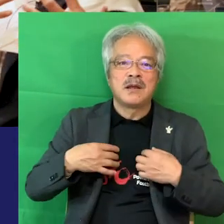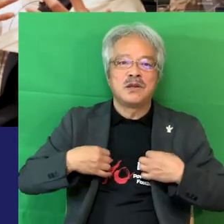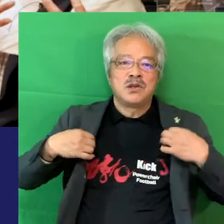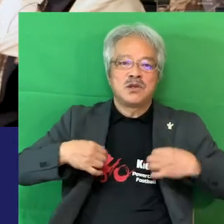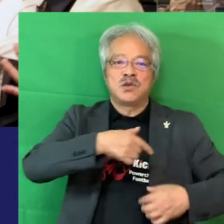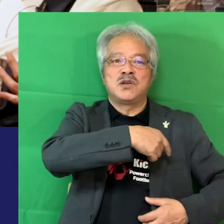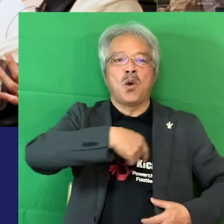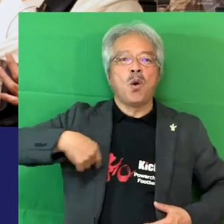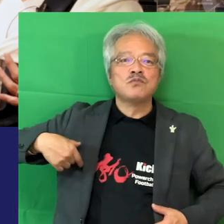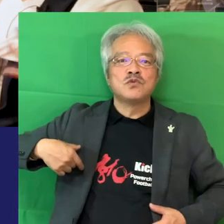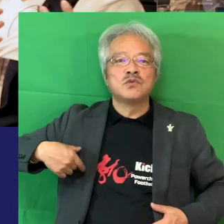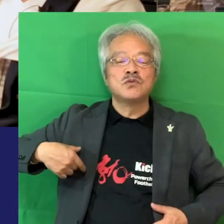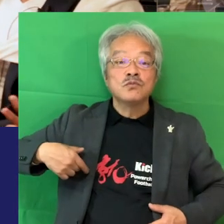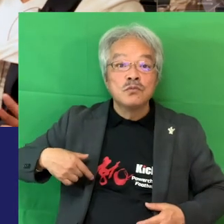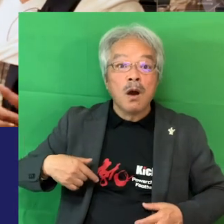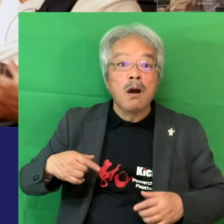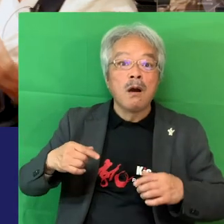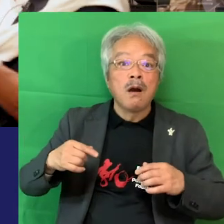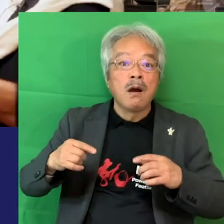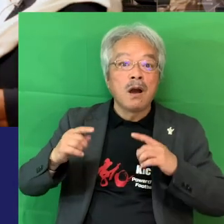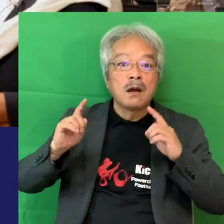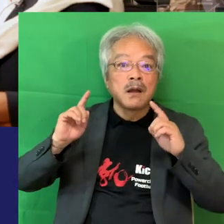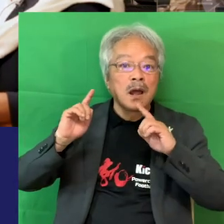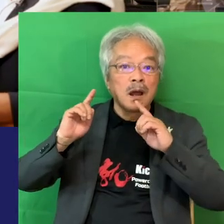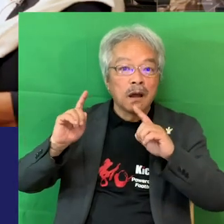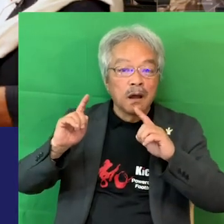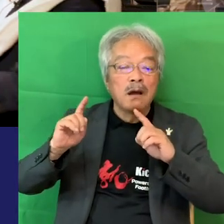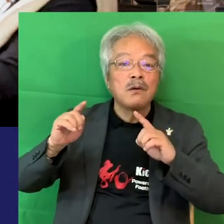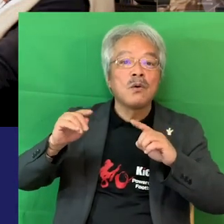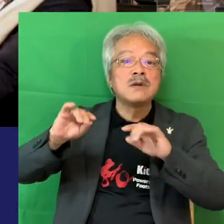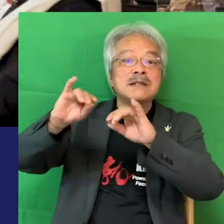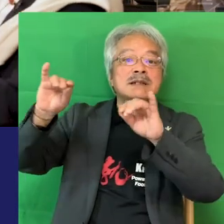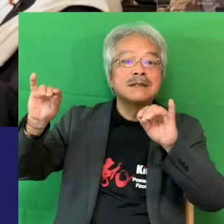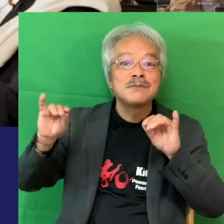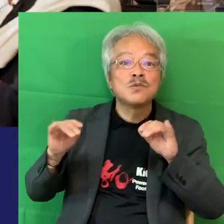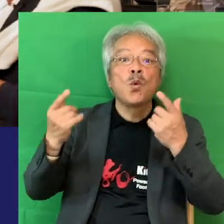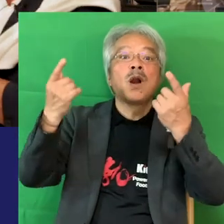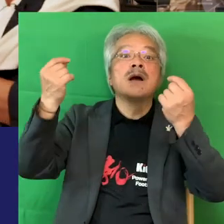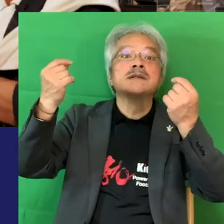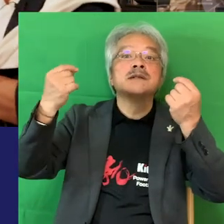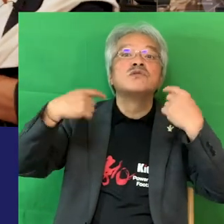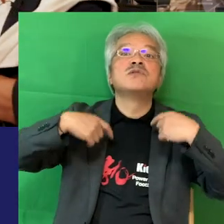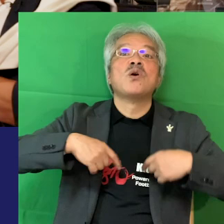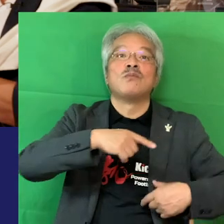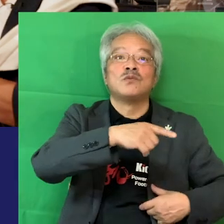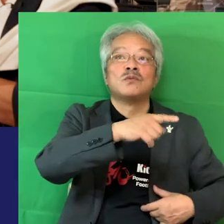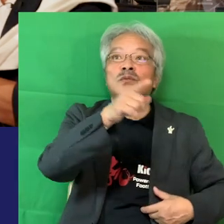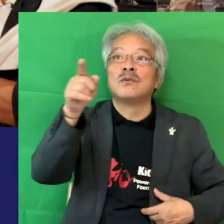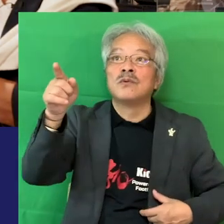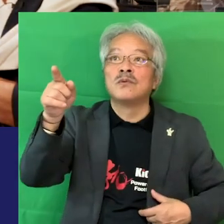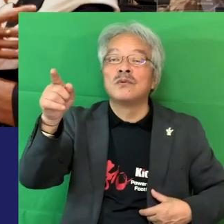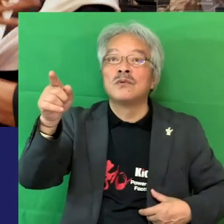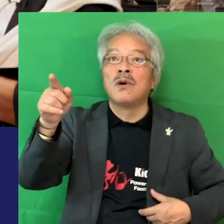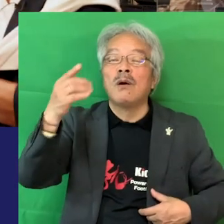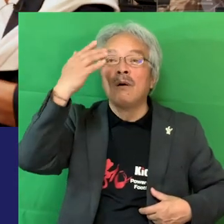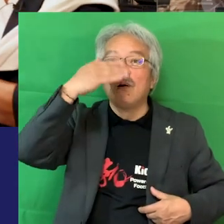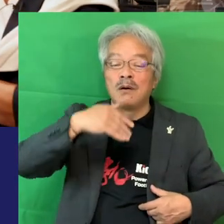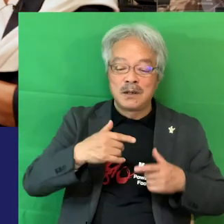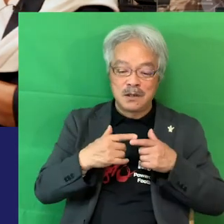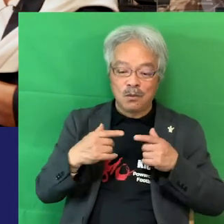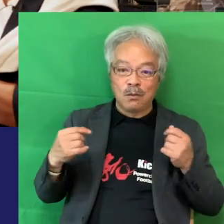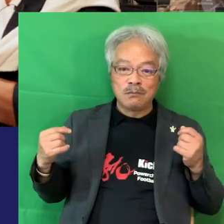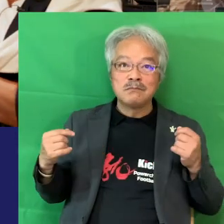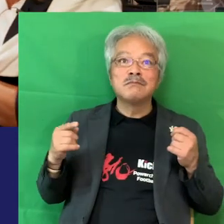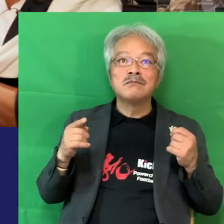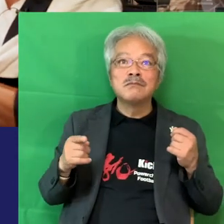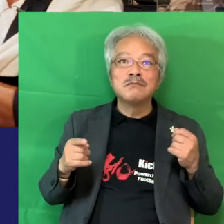もう健常者と同じユォもてるんですよオランダもイングランドもあれ見た時に日本のユニフームがなんでサムライブルーと同